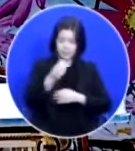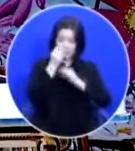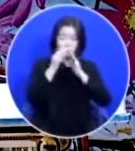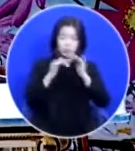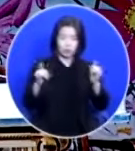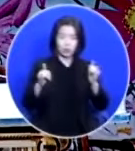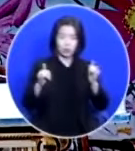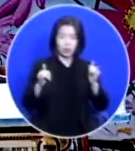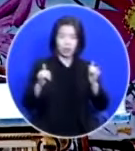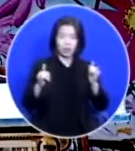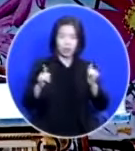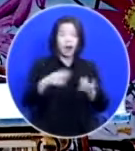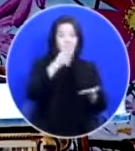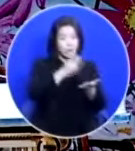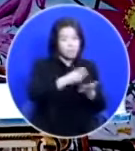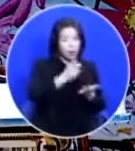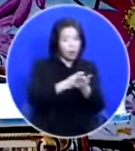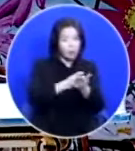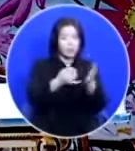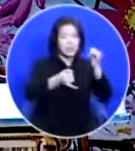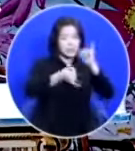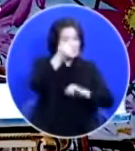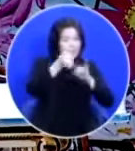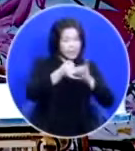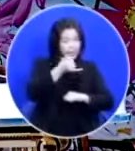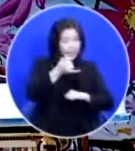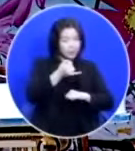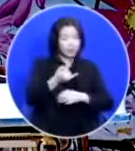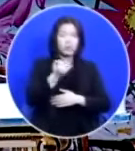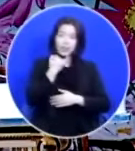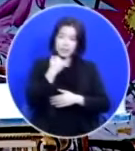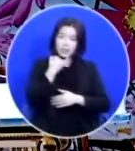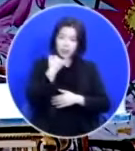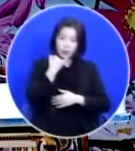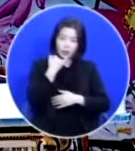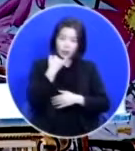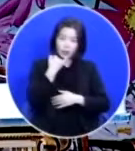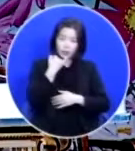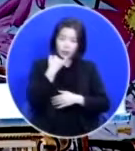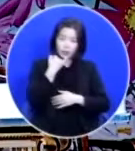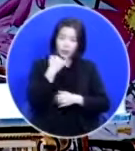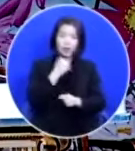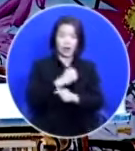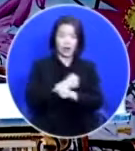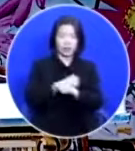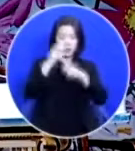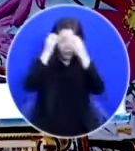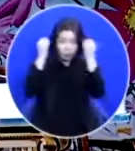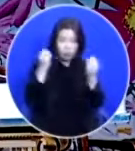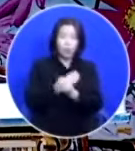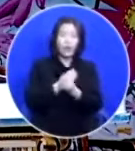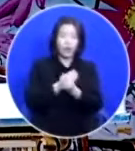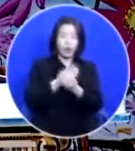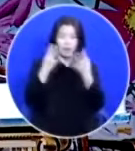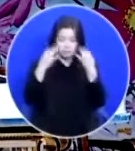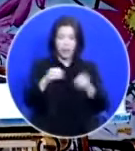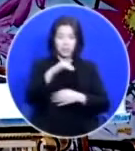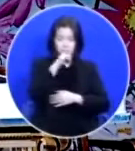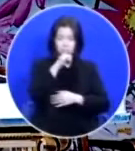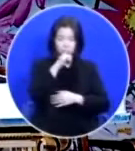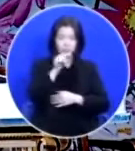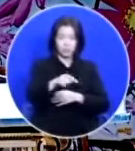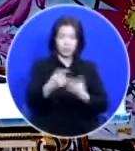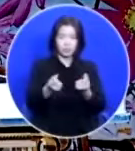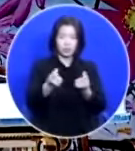율법을 안 지켜도 되도록 하셨다고 오해합니다 많은 성도들이 그런